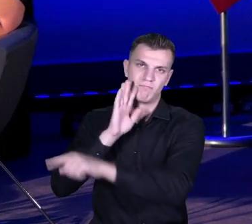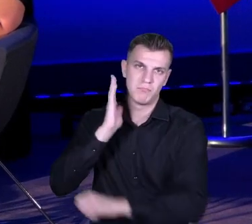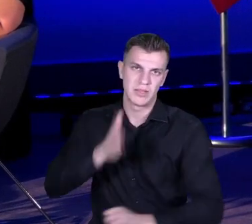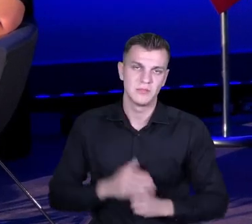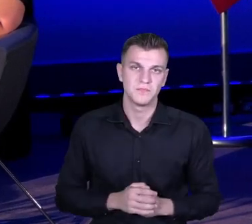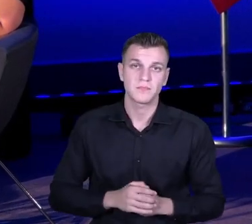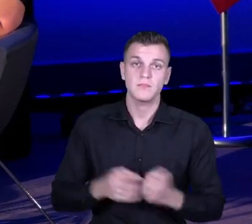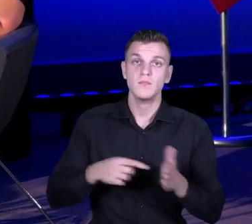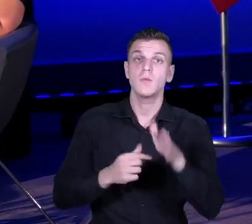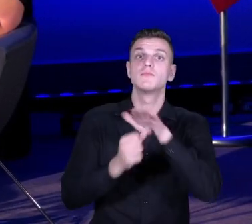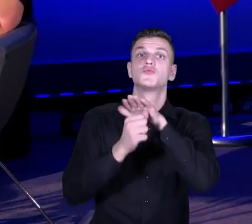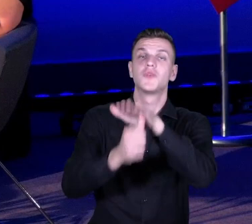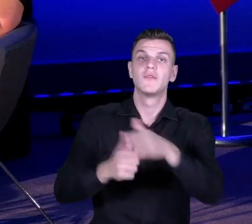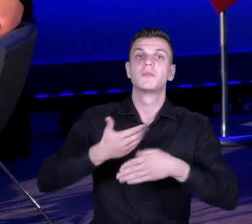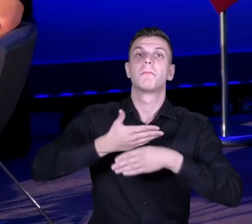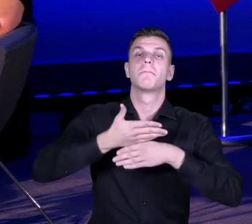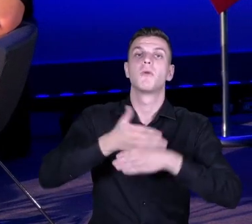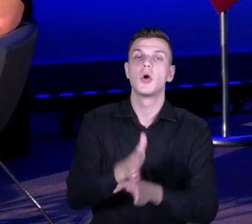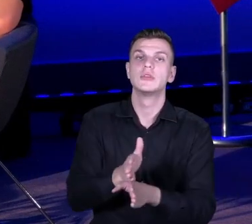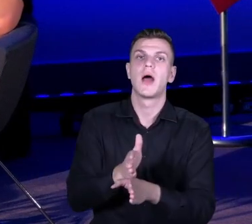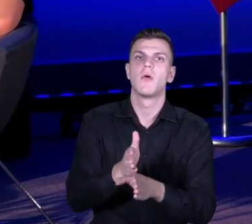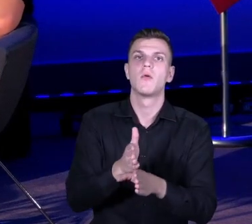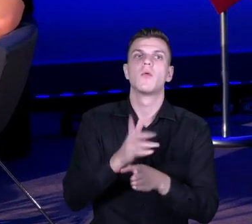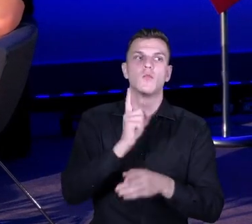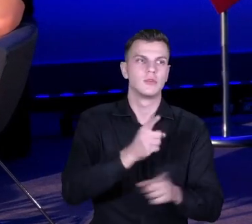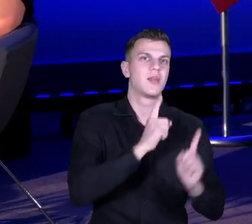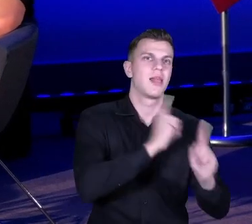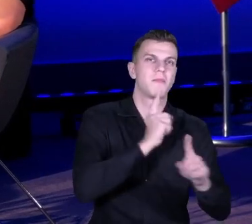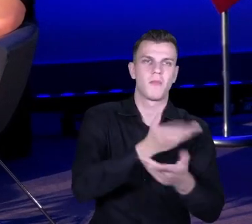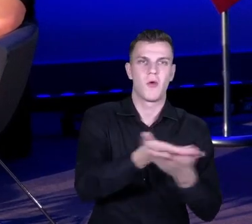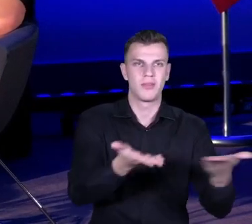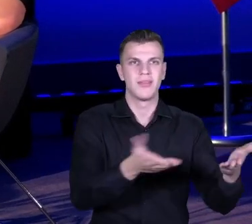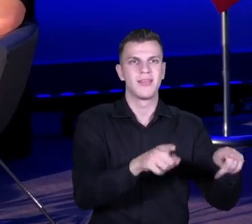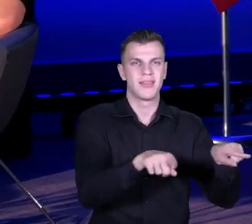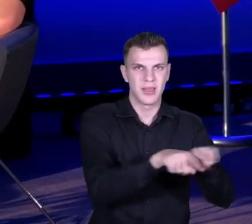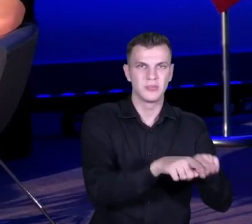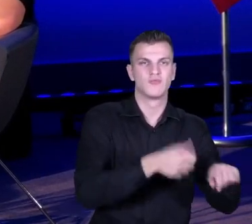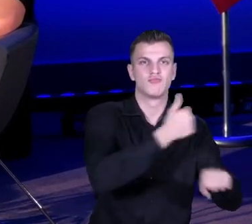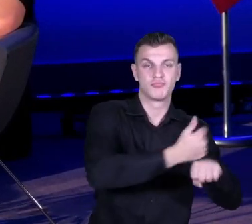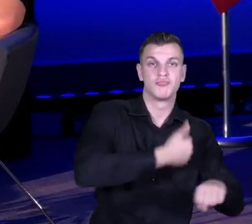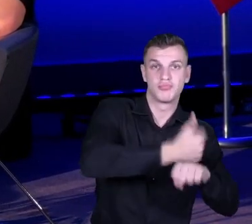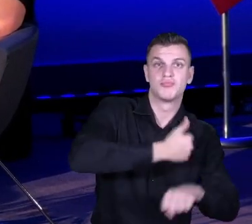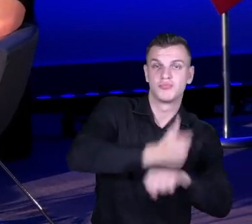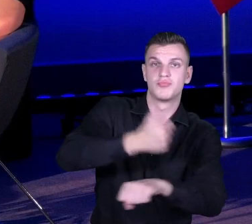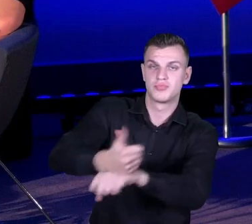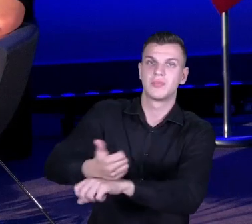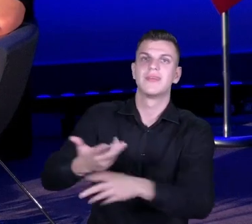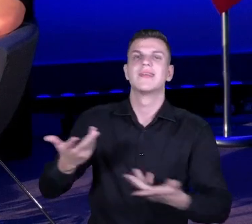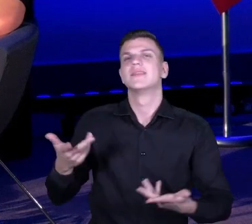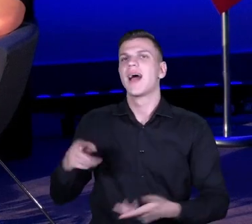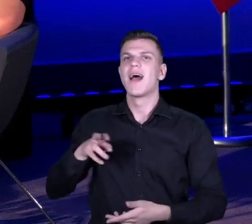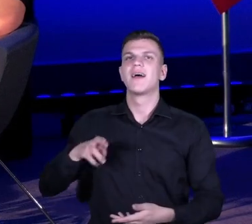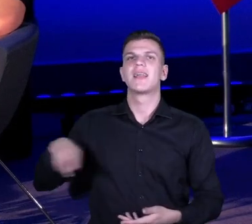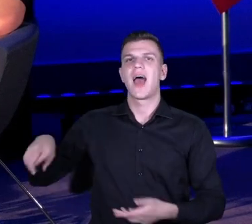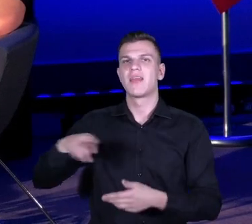przywództwem, jak sprawić, żeby znaleźć tych liderów, bo są różne sposoby, mapowania rady pedagogicznej, określania